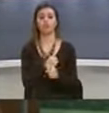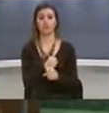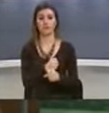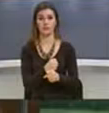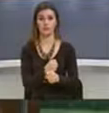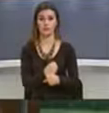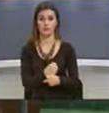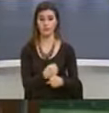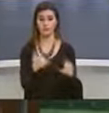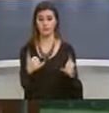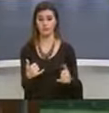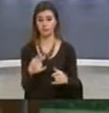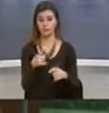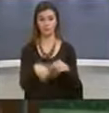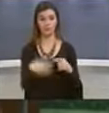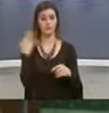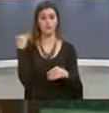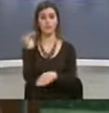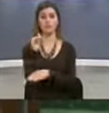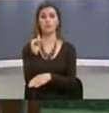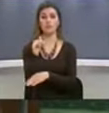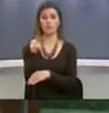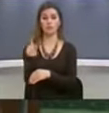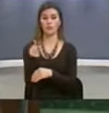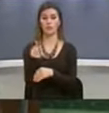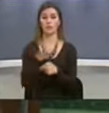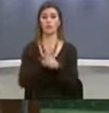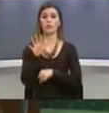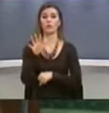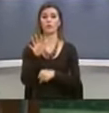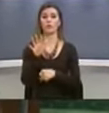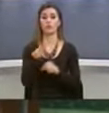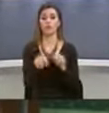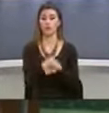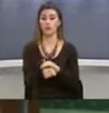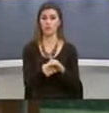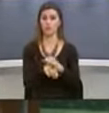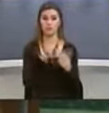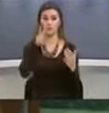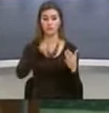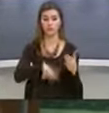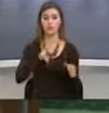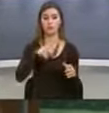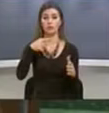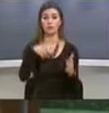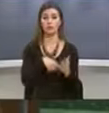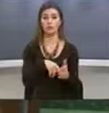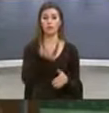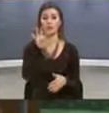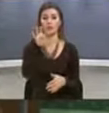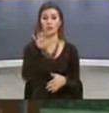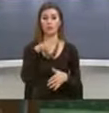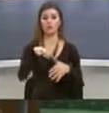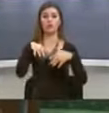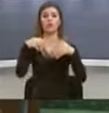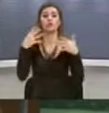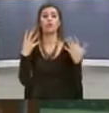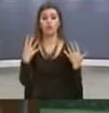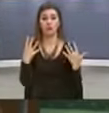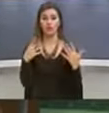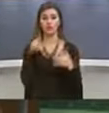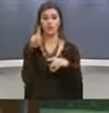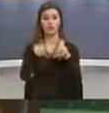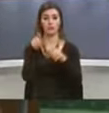tash fundin në raportin e Agencionit Antikorruption, janë, delëse 1.509 zërtar të ljarë,